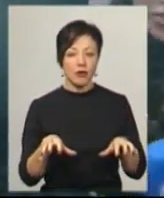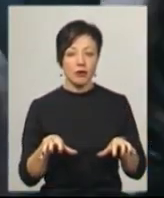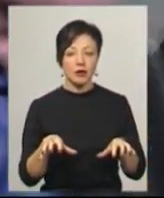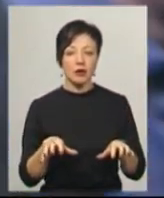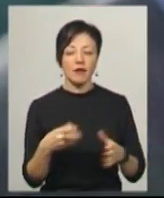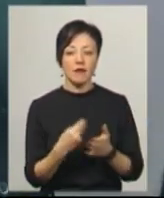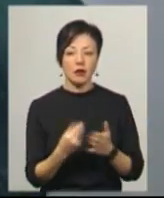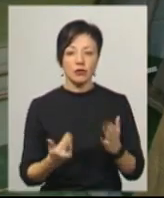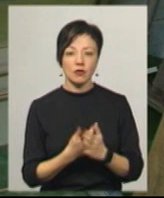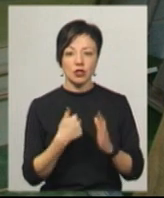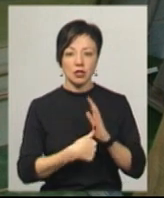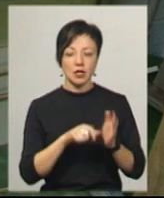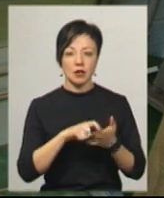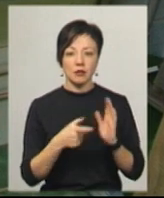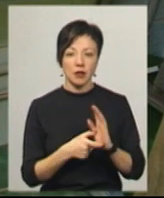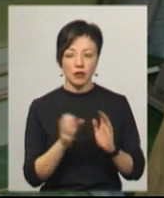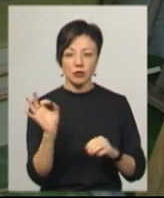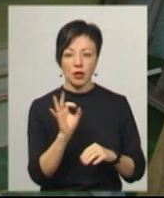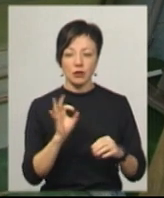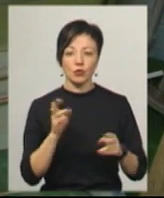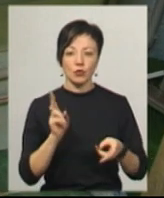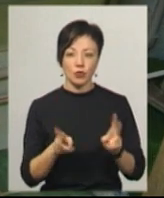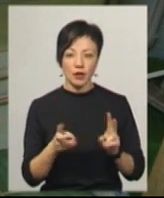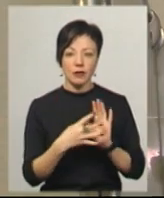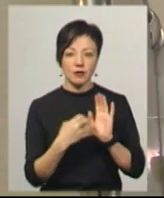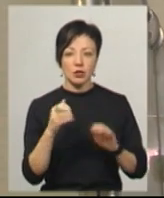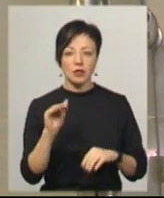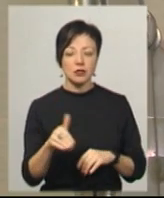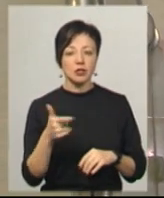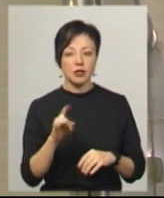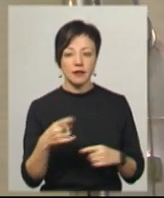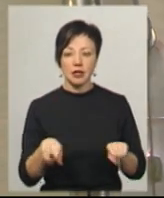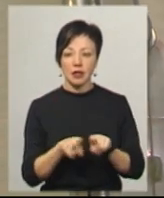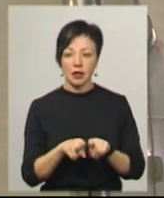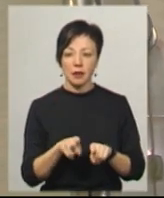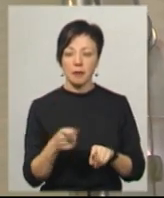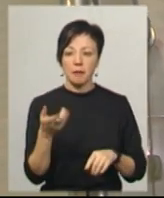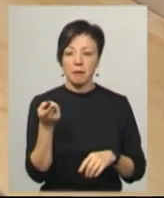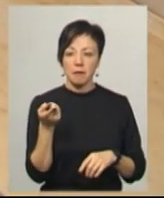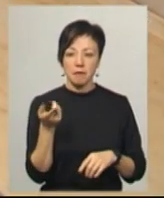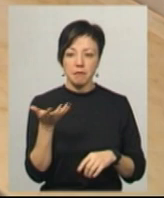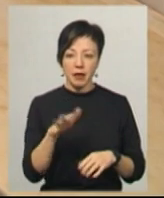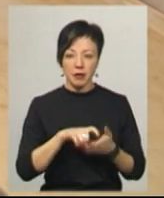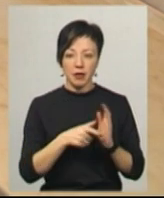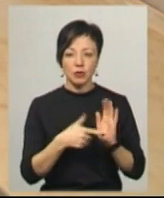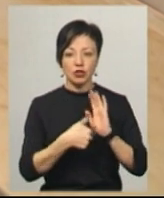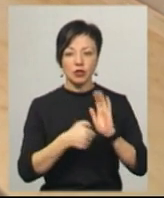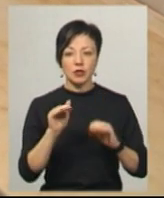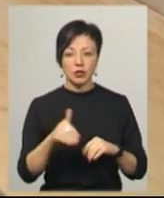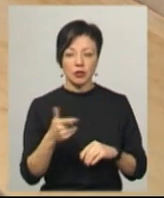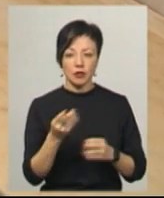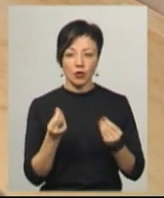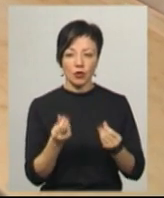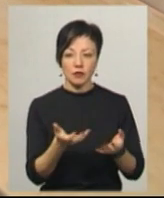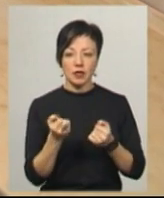Семчишина, вартість нових шести кімнат, санвузлом, туалетом та кухнею – 900 тисяч гривень. Такі ж перші 5 кімнат вартували 600 тисяч гривень.